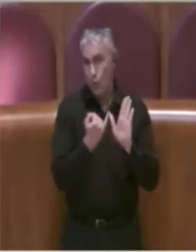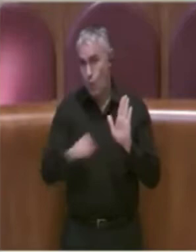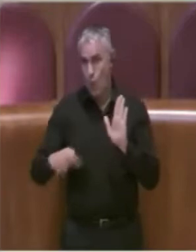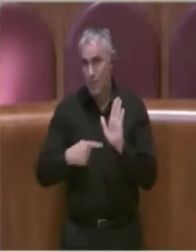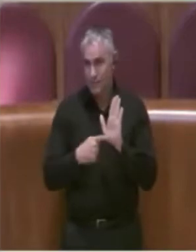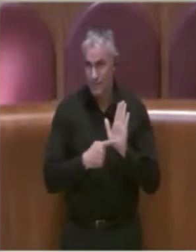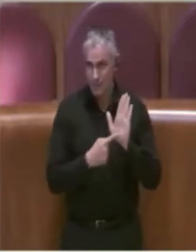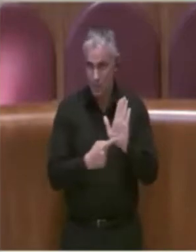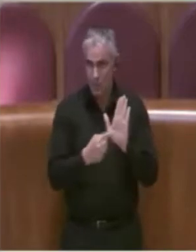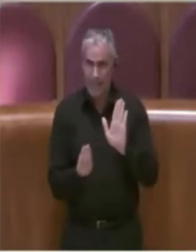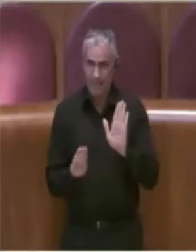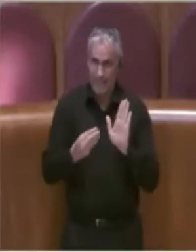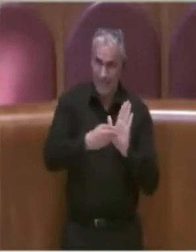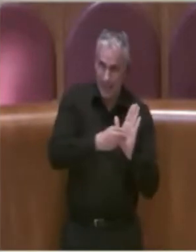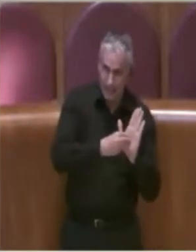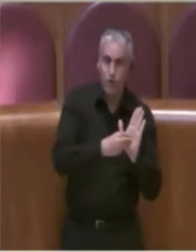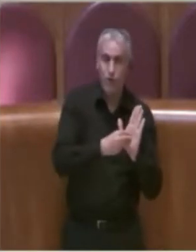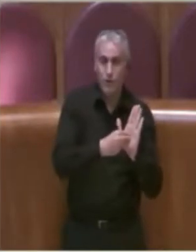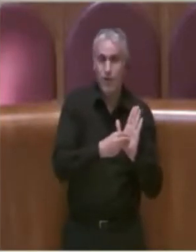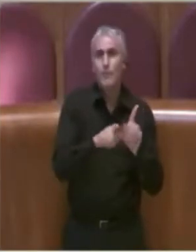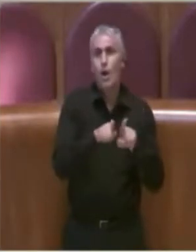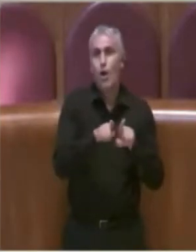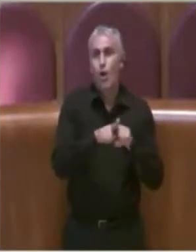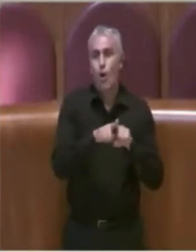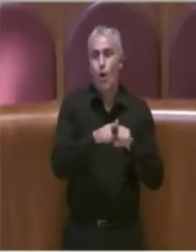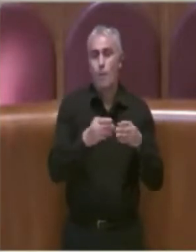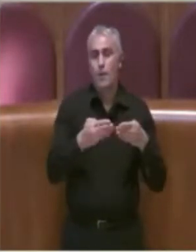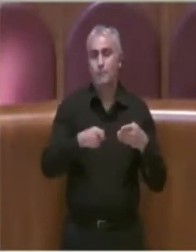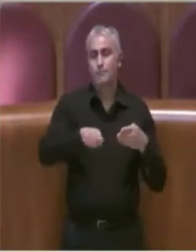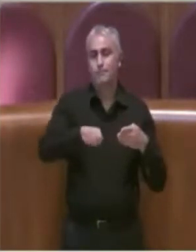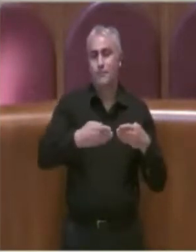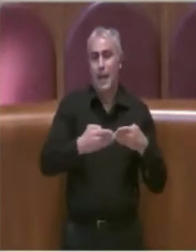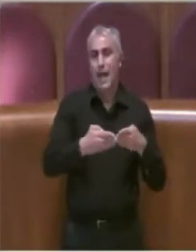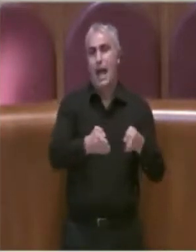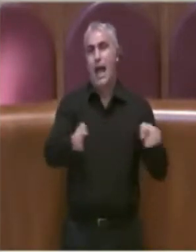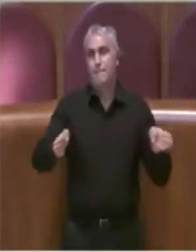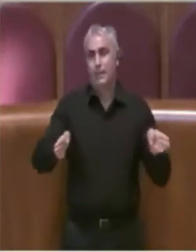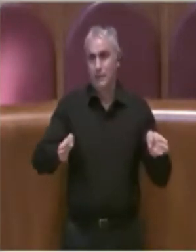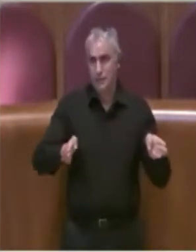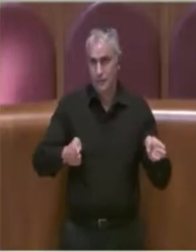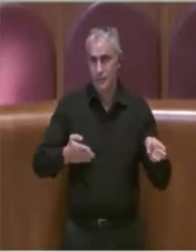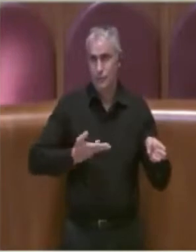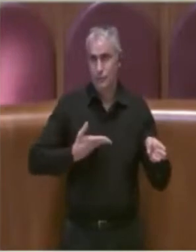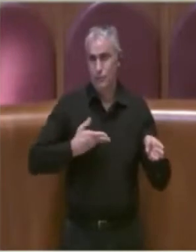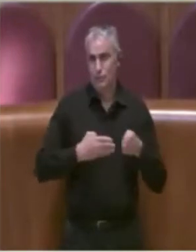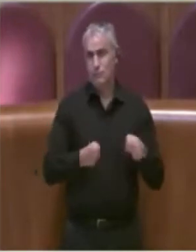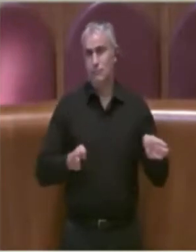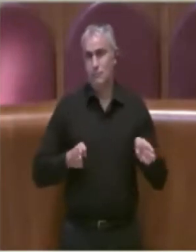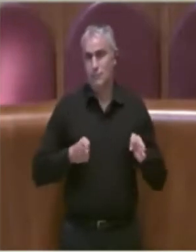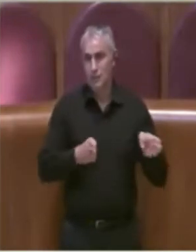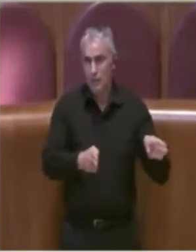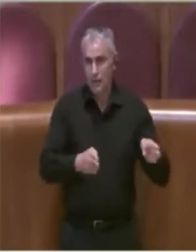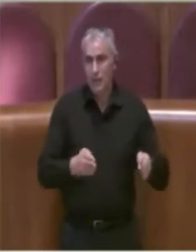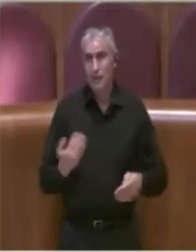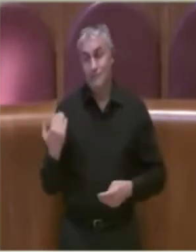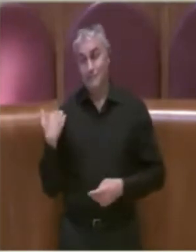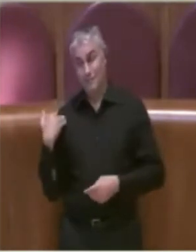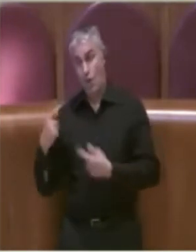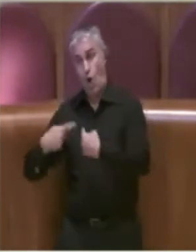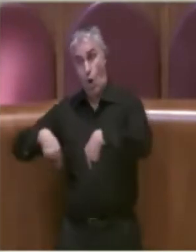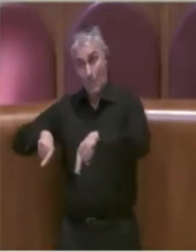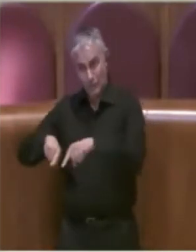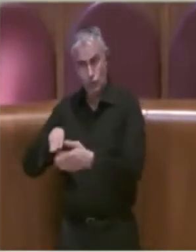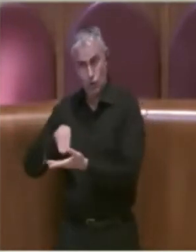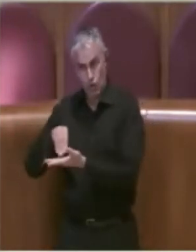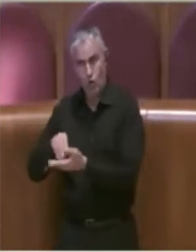integrazione stiamo aprendo una finestra l'ho detto in commissione e lo ridico adesso una